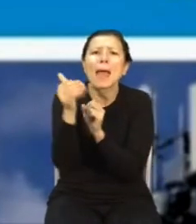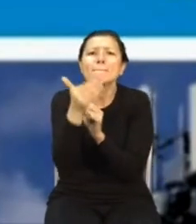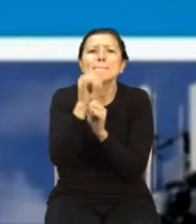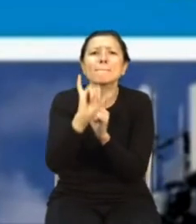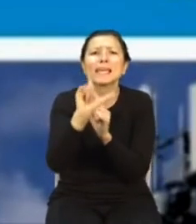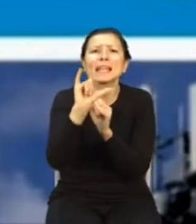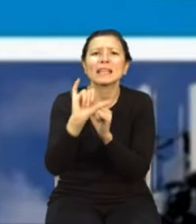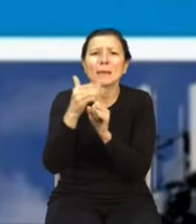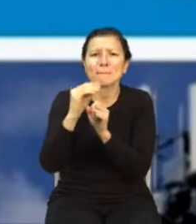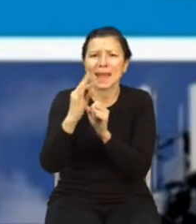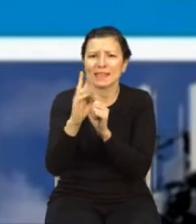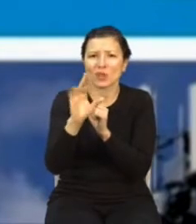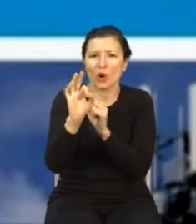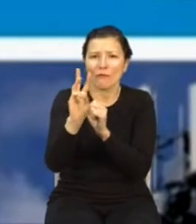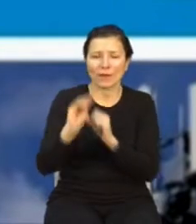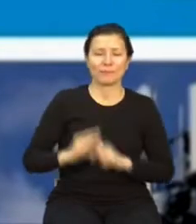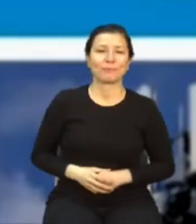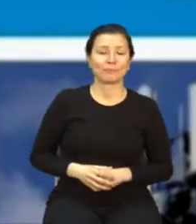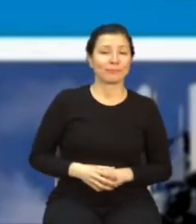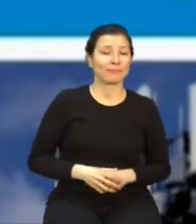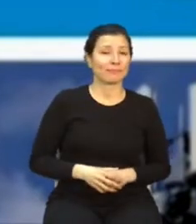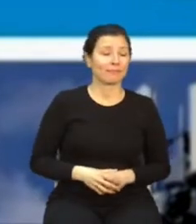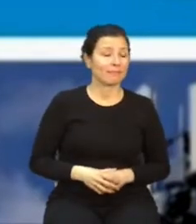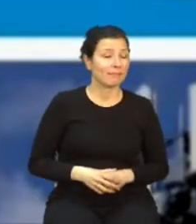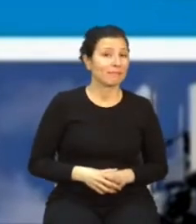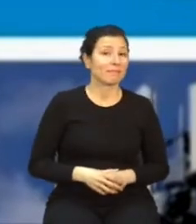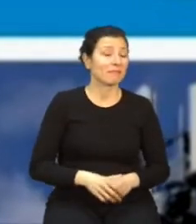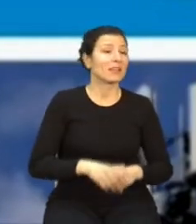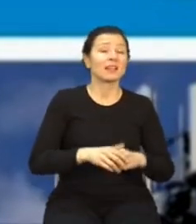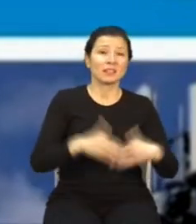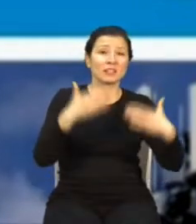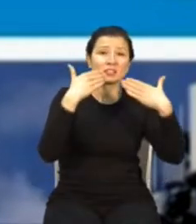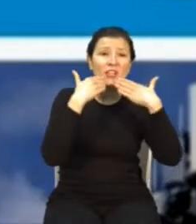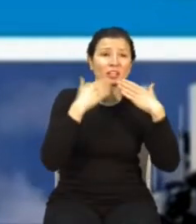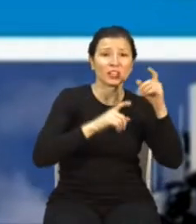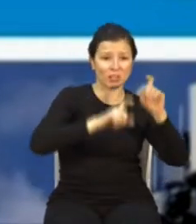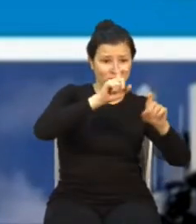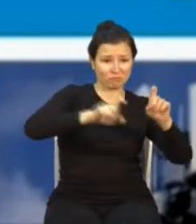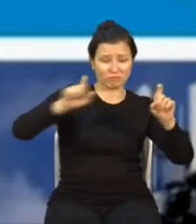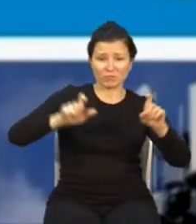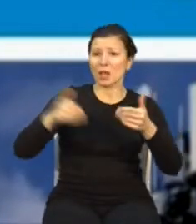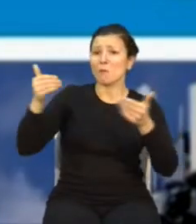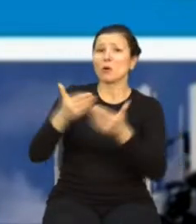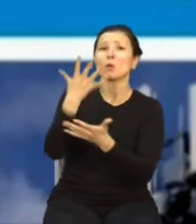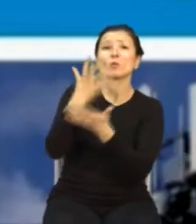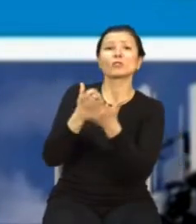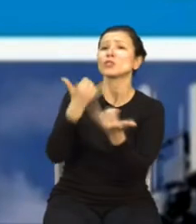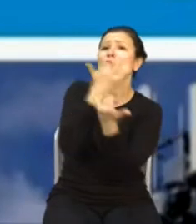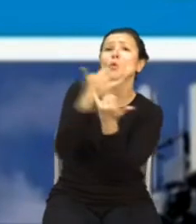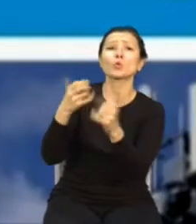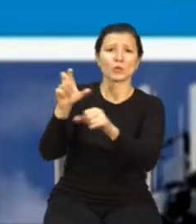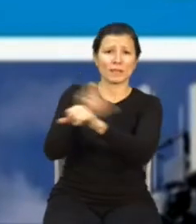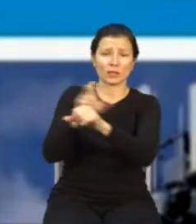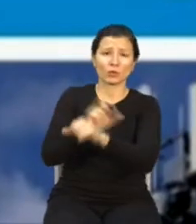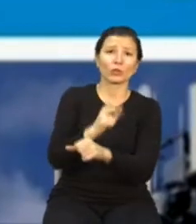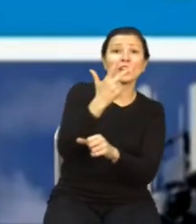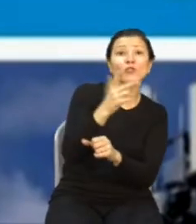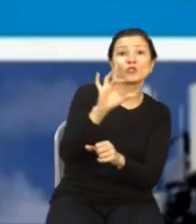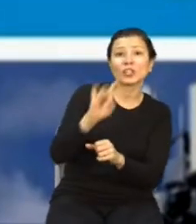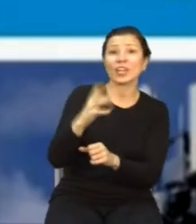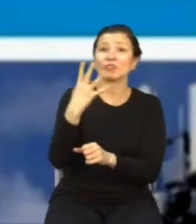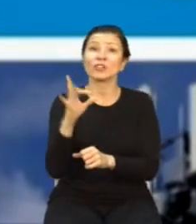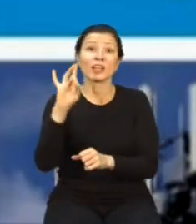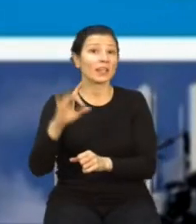tych częstotliwości obecnie mogą korzystać różne technologie, takie jak 3G, 4G, 5G i nawet 6G w przyszłości. Ponadto